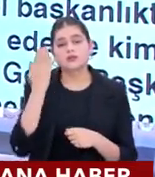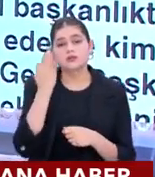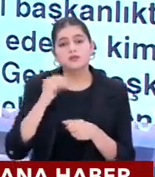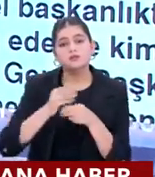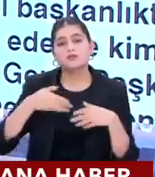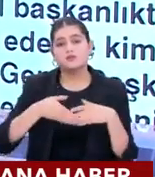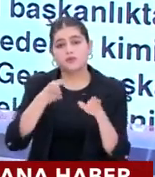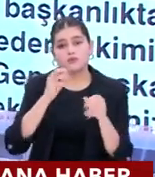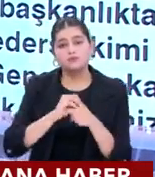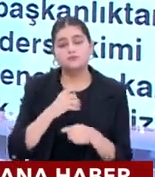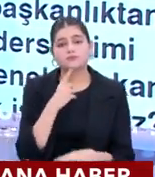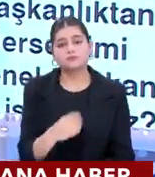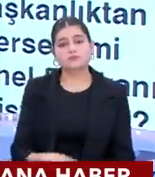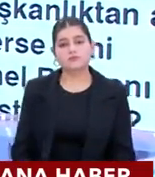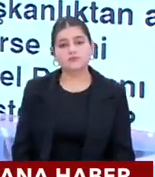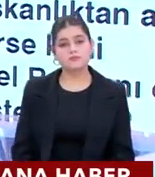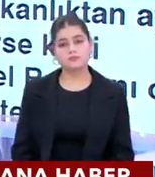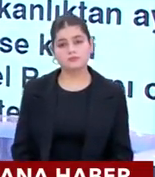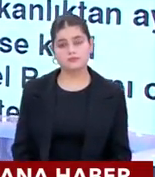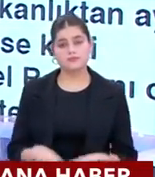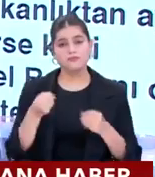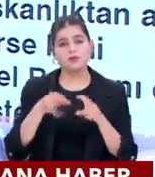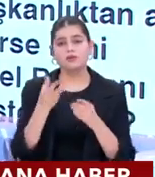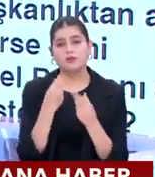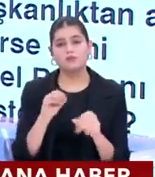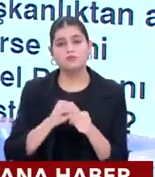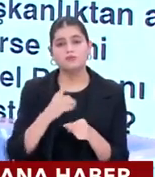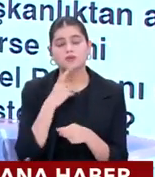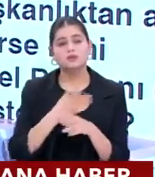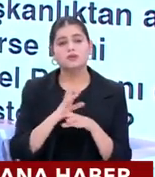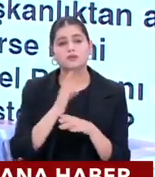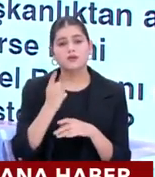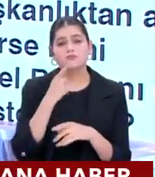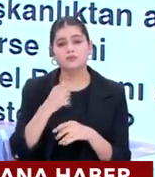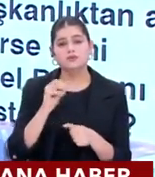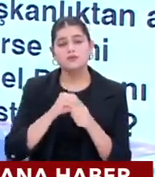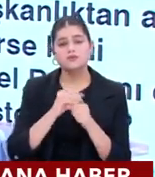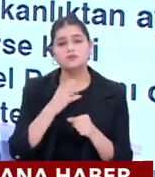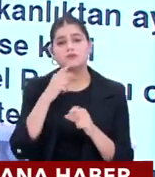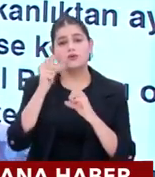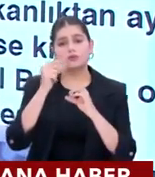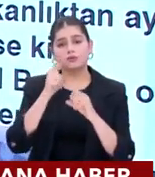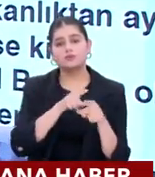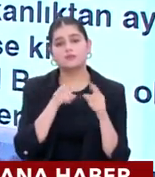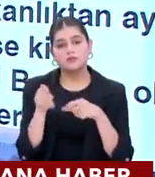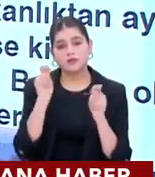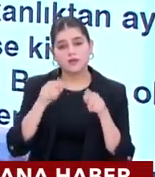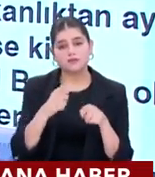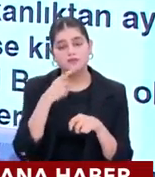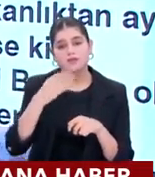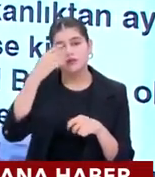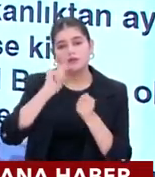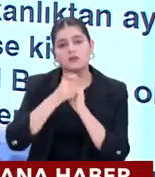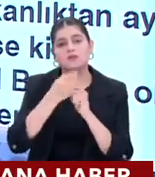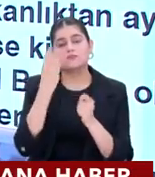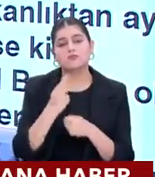aktif uygulamalardan da vazgeçmeyecek. Ne yapacakmış? İddia o ki Özgür Özel üzerinden o değişimi